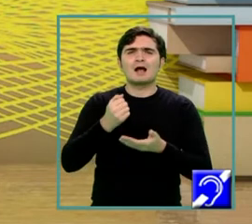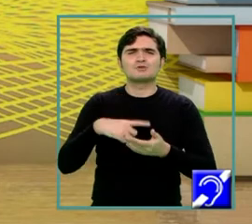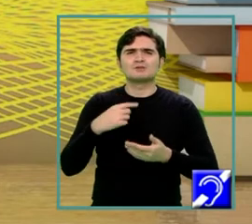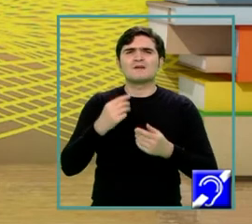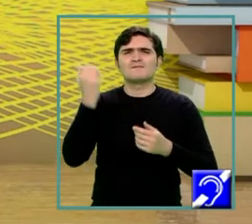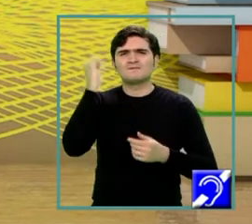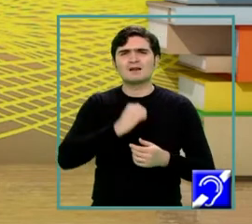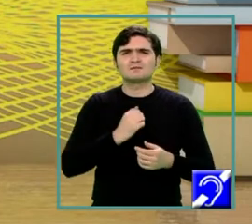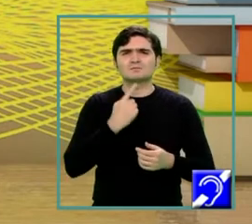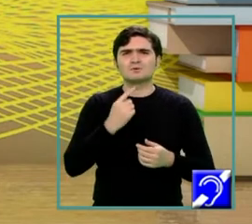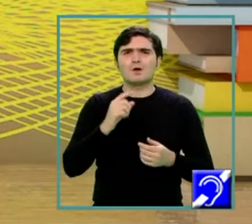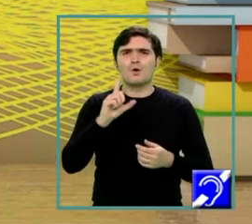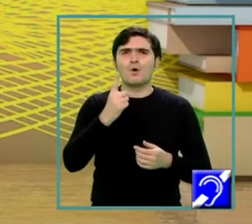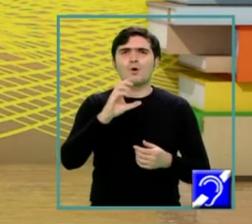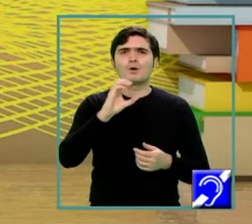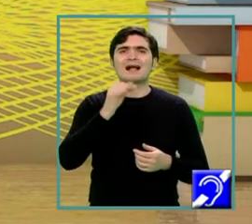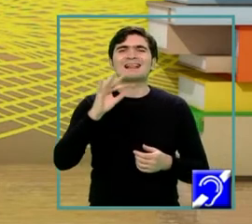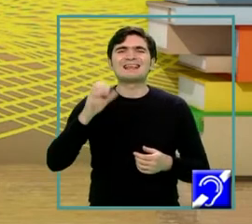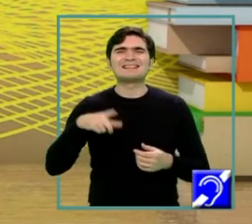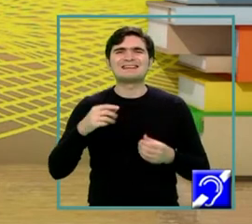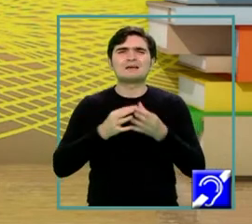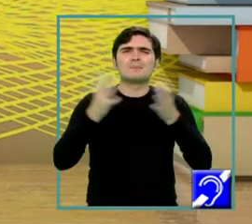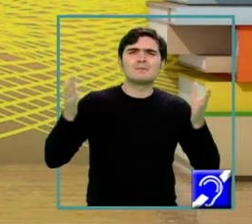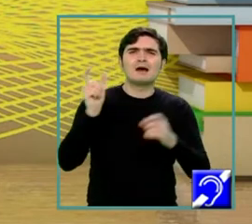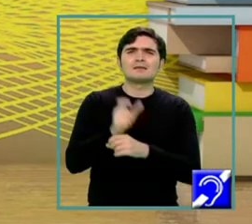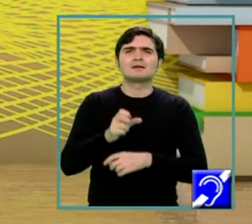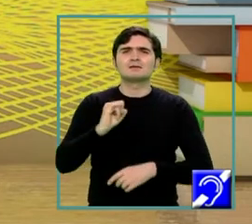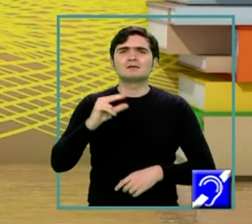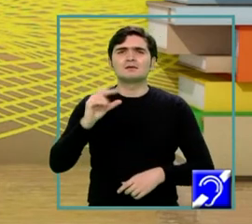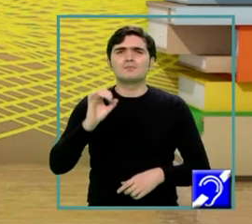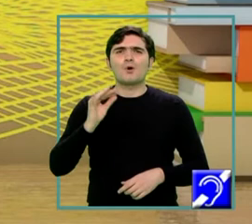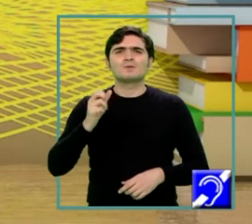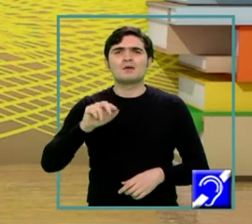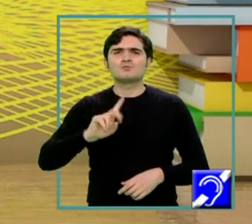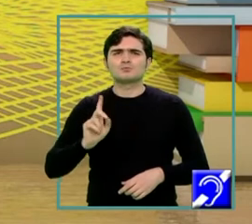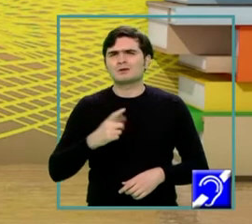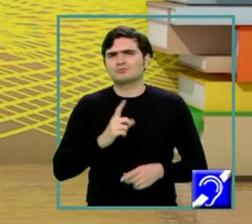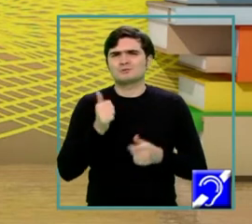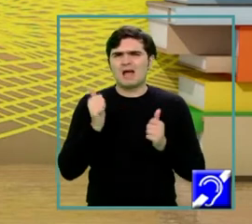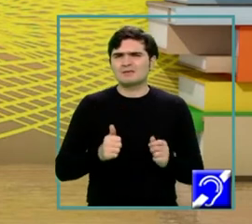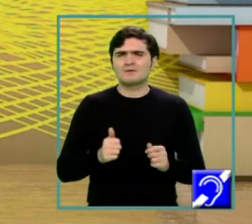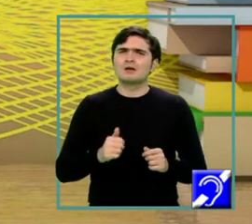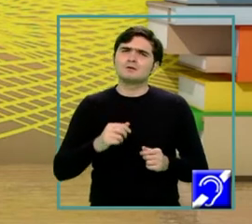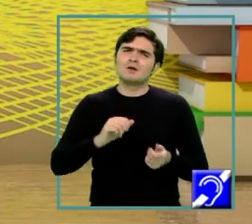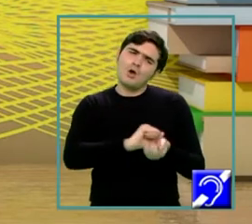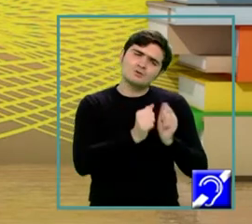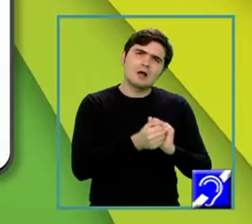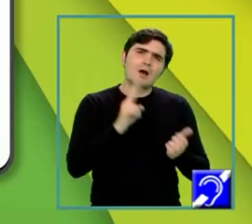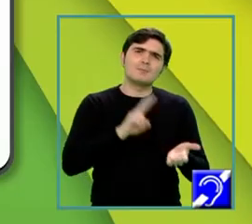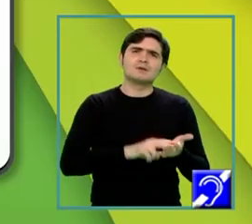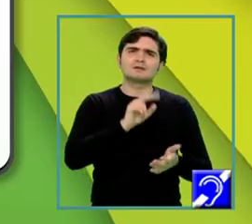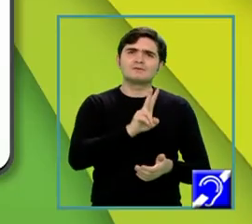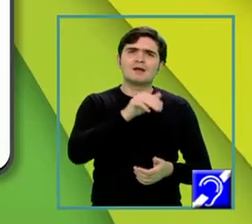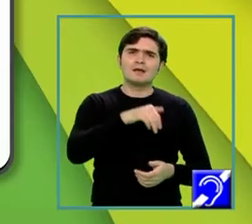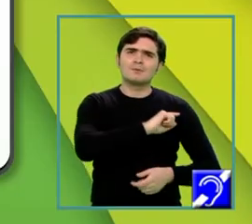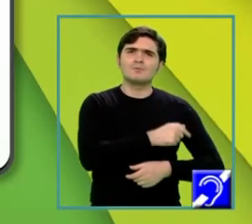adică lungimea unei catete să fie mai mare decât lungimea e poțină, ceea ce nu este adevărat. Deci, practic, ori aplicați teorema VM la puterea